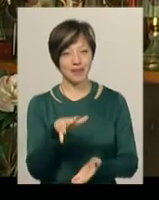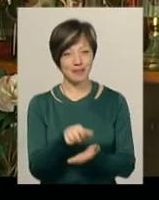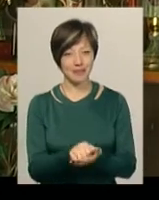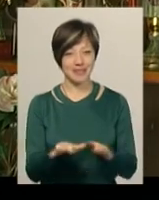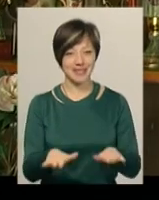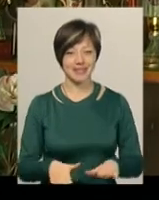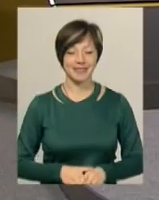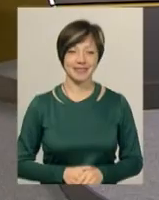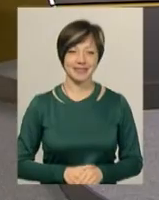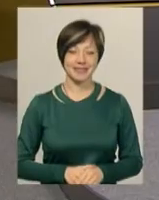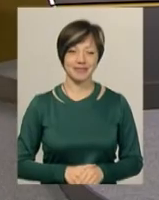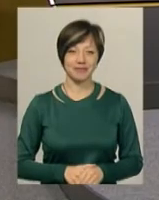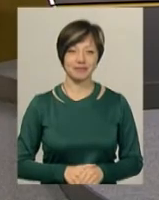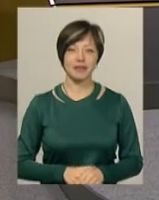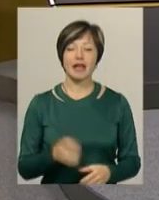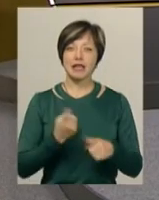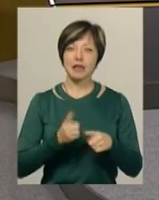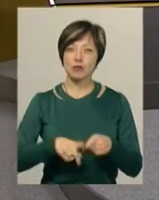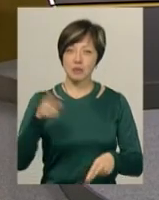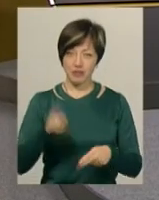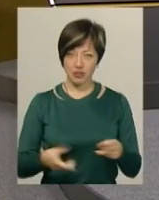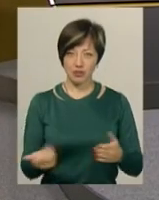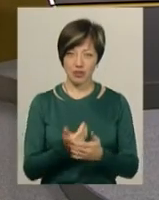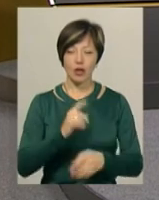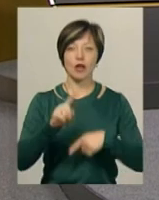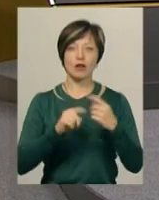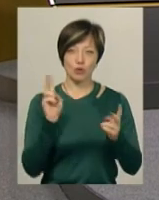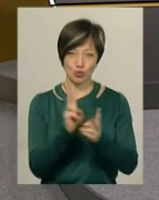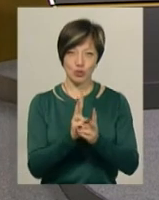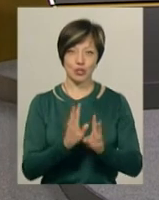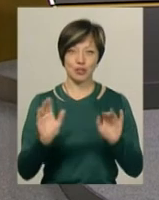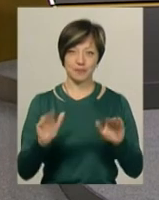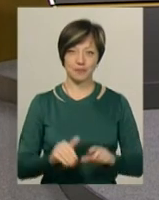місце. На цьому наш репост завершений. До побачення.